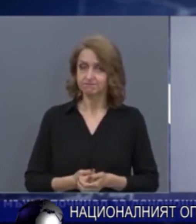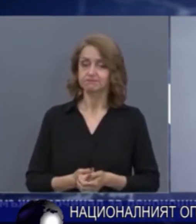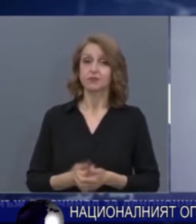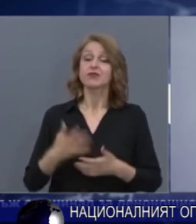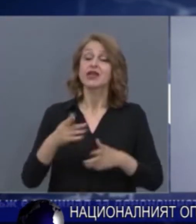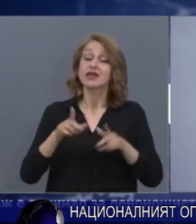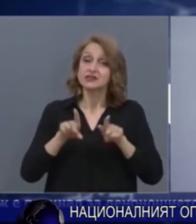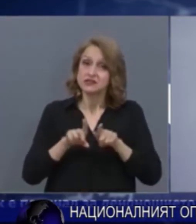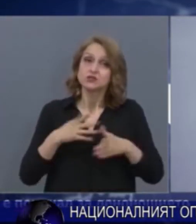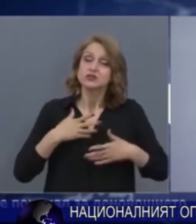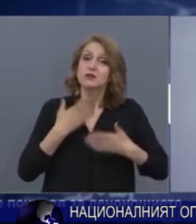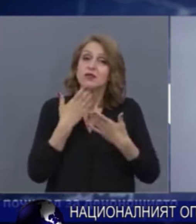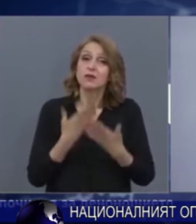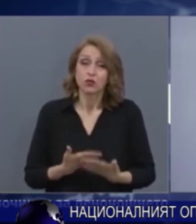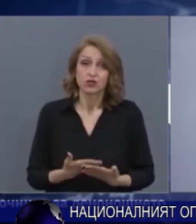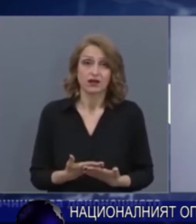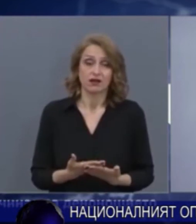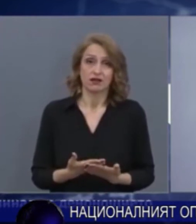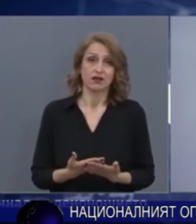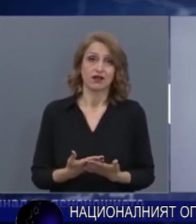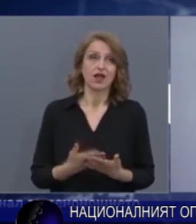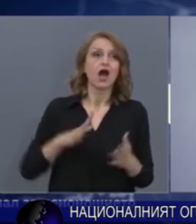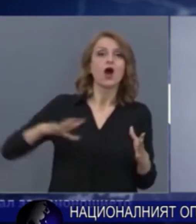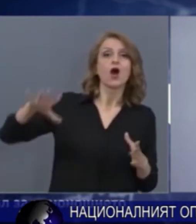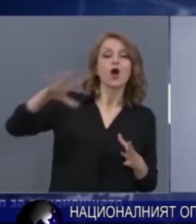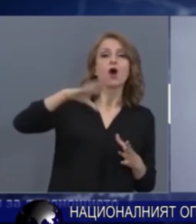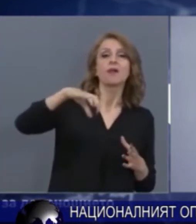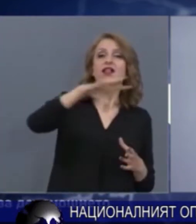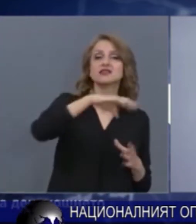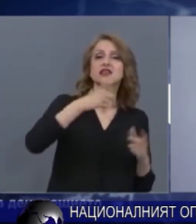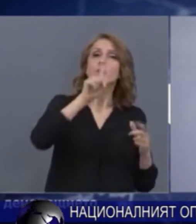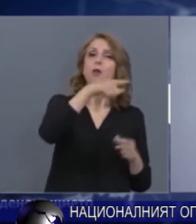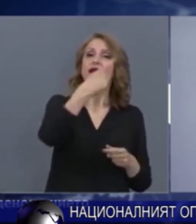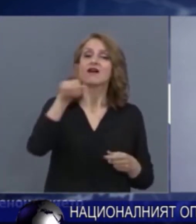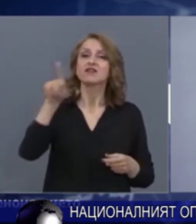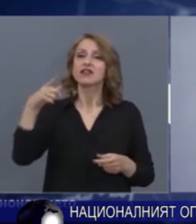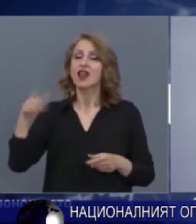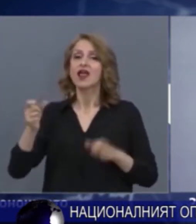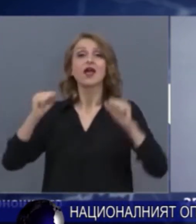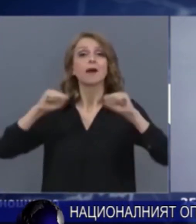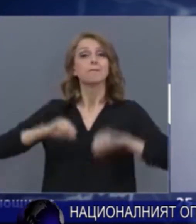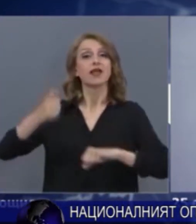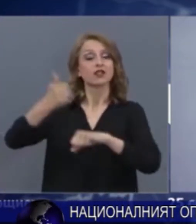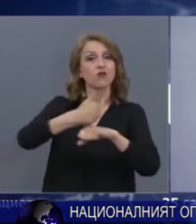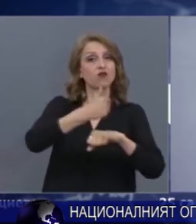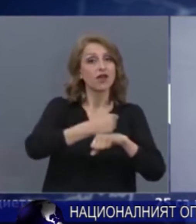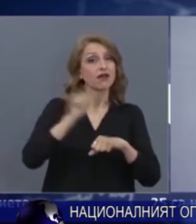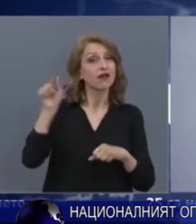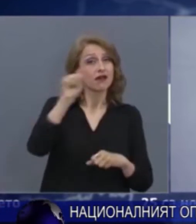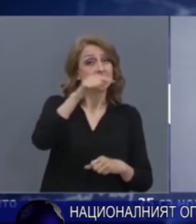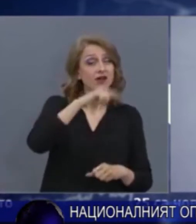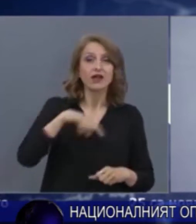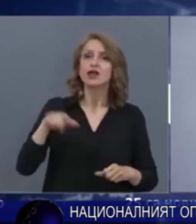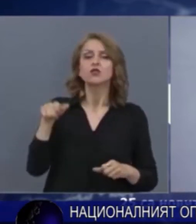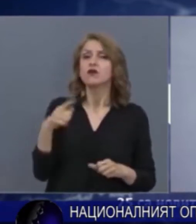Искам да благодаря на областните управители и кметове, защото това бяха едни от първите хора, които се